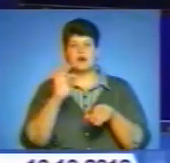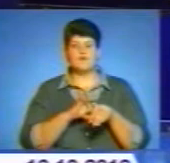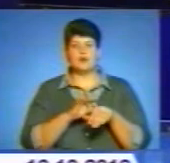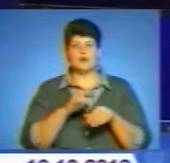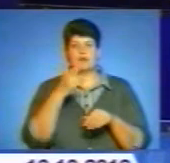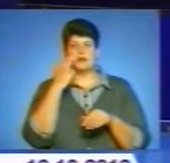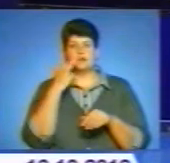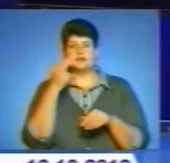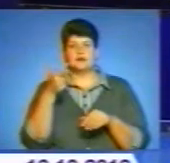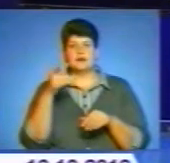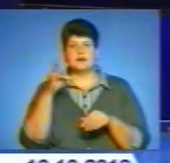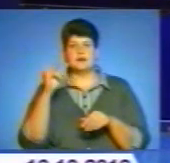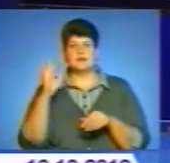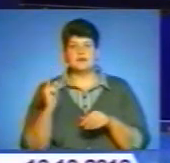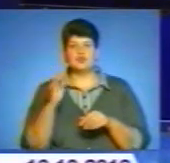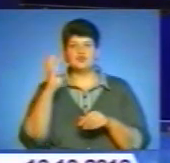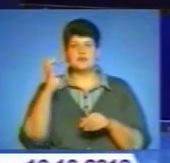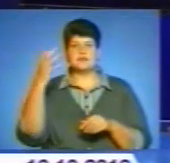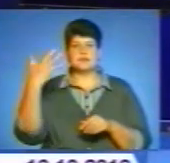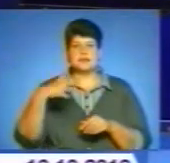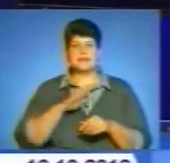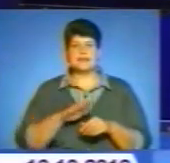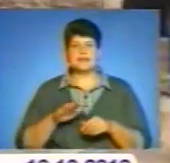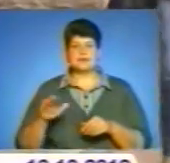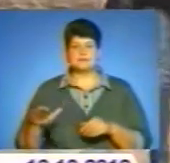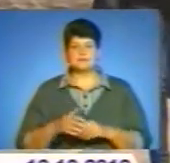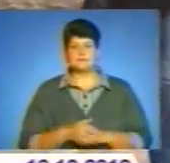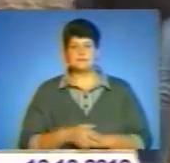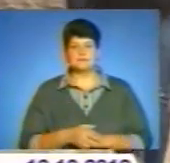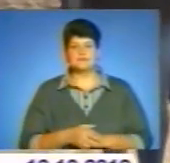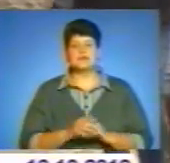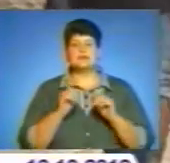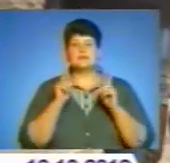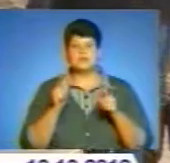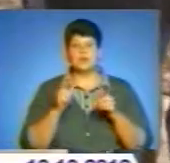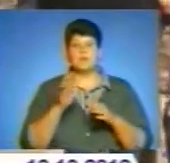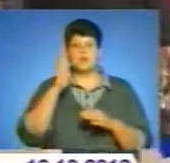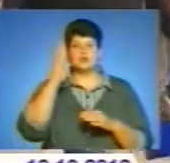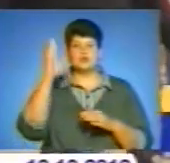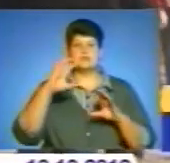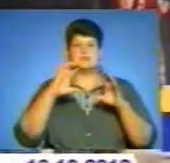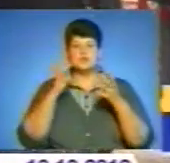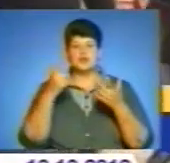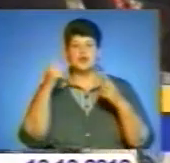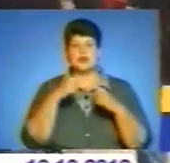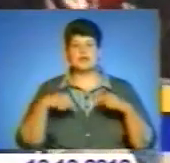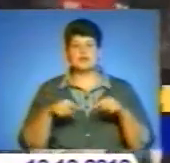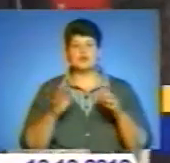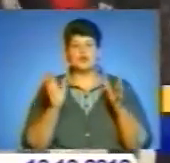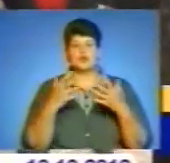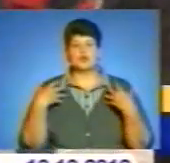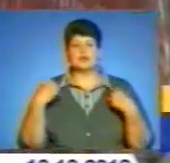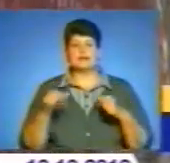вірусними інфекціями та грипом. На сьогодні у Тернополі вже зареєстровано 922 хворих на ГРВ, а з них 450